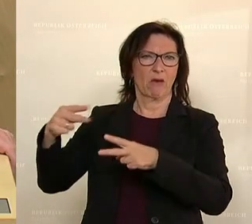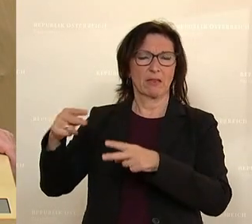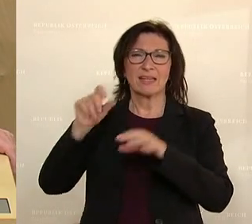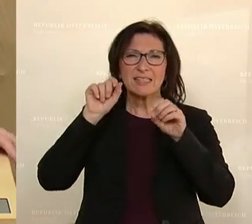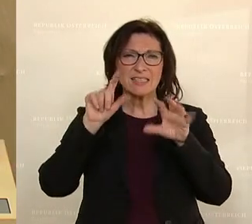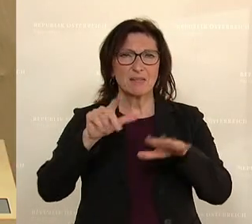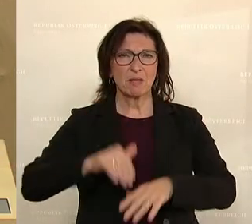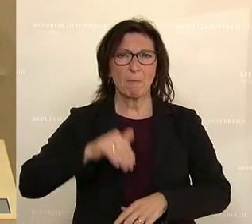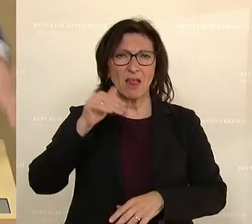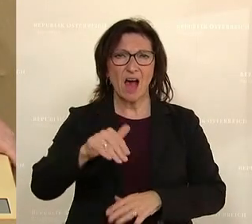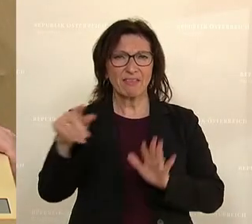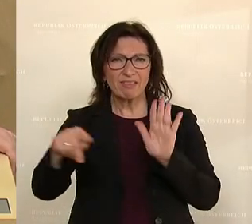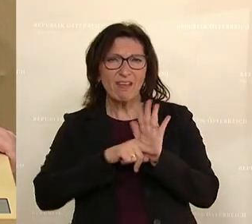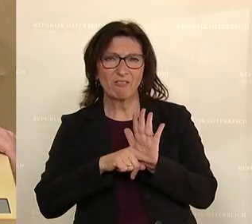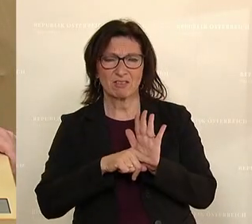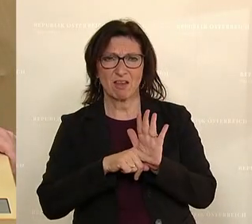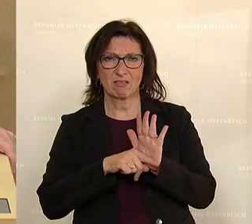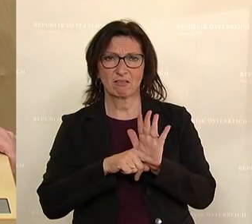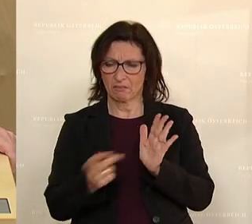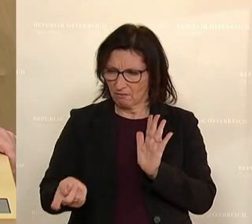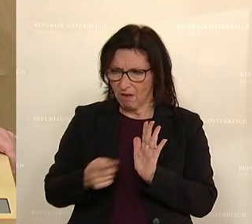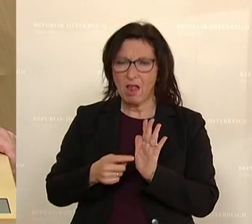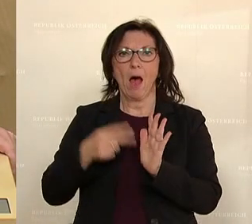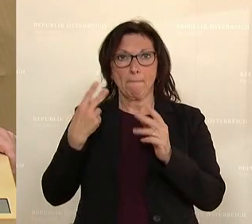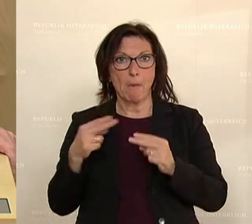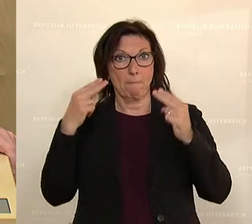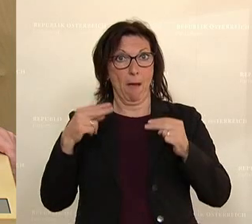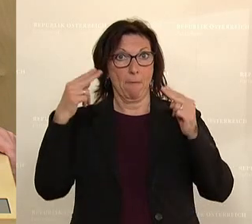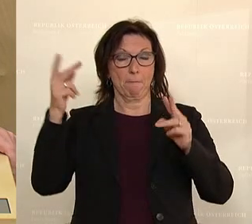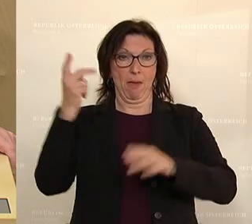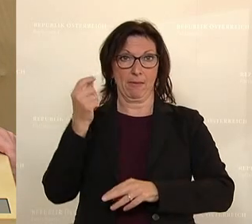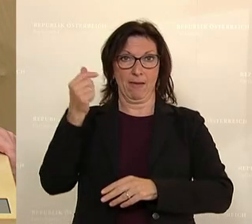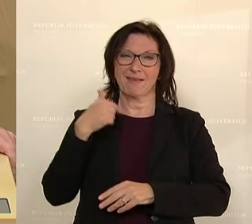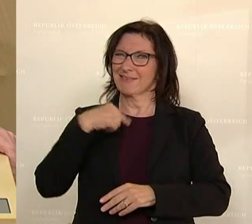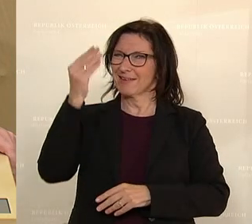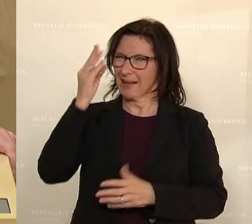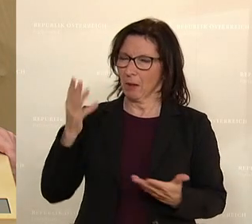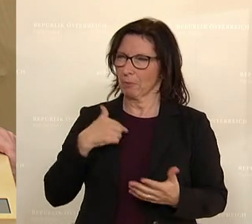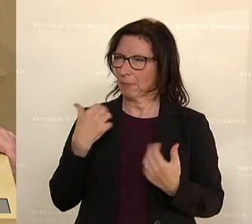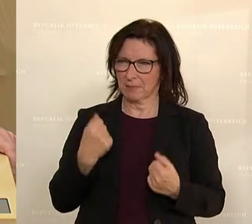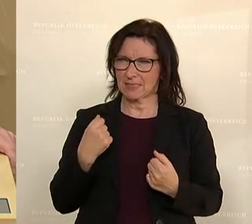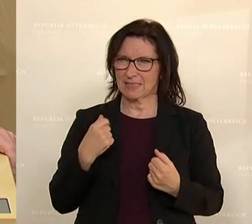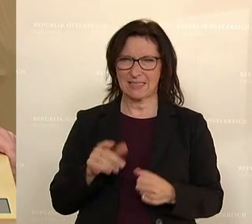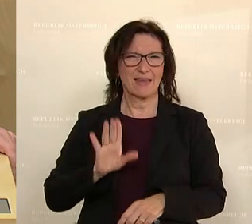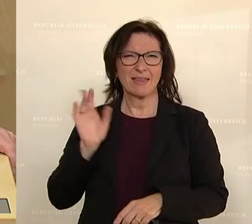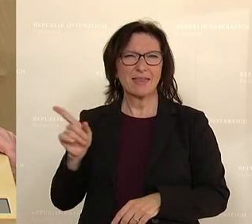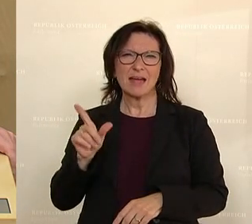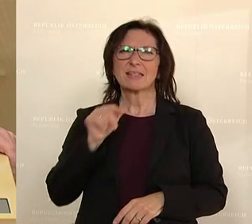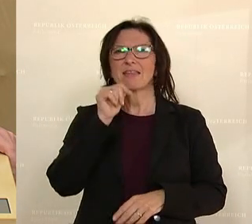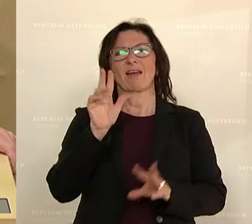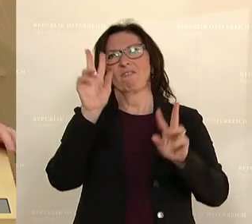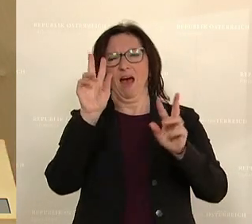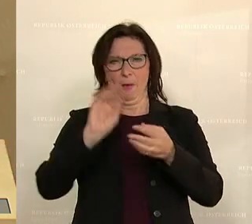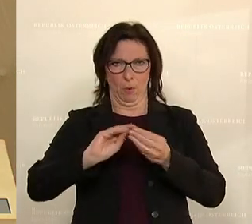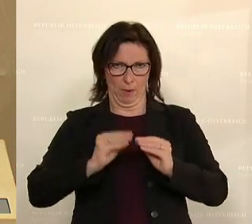Milliarden Defizit. Auch hier wird gefordert, mehr Geld, mehr Geld, mehr Geld. Ich bin überzeugt davon, dass das nicht das wirkliche Problem